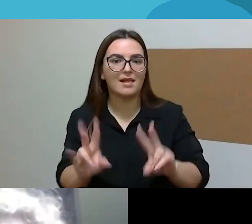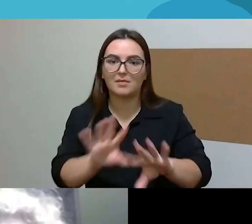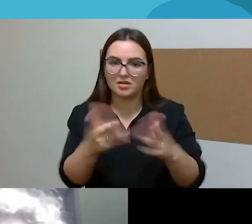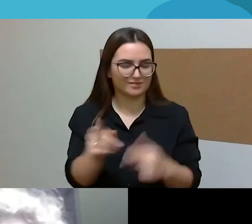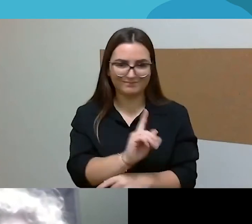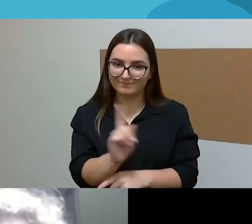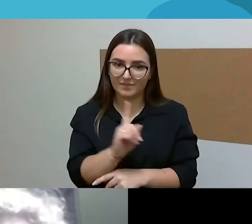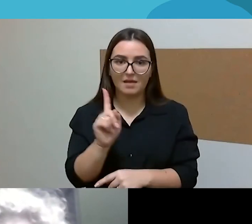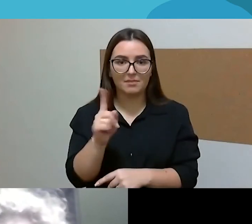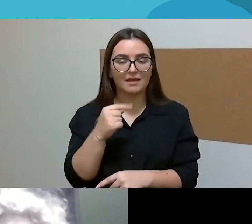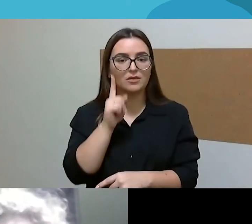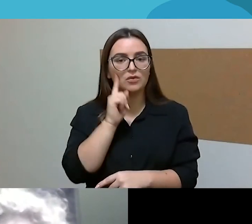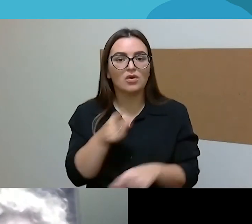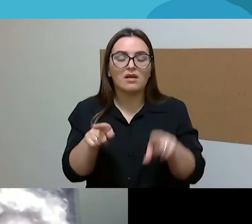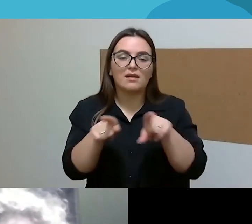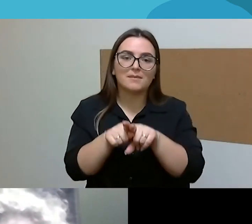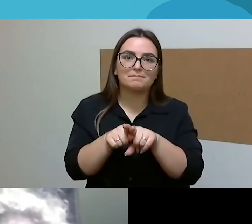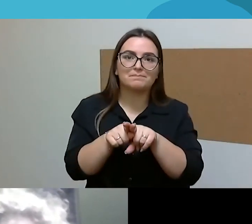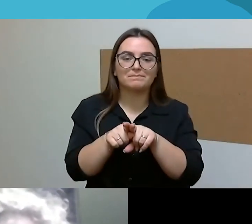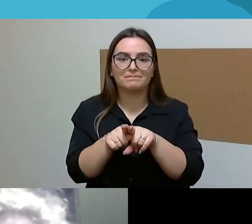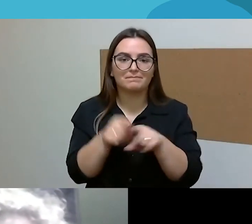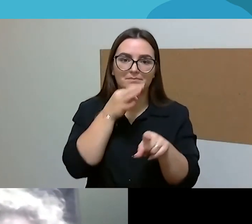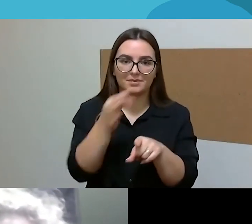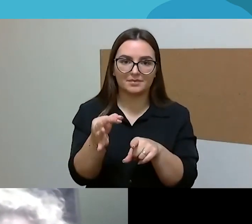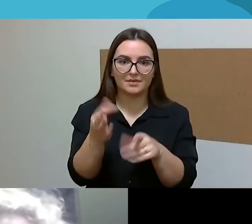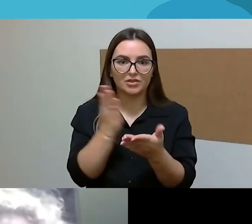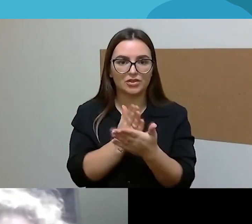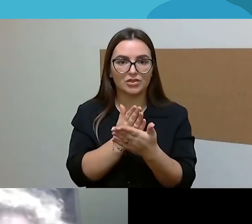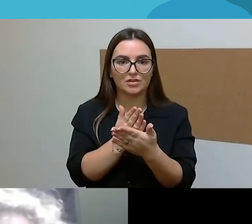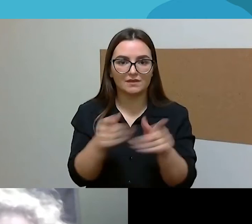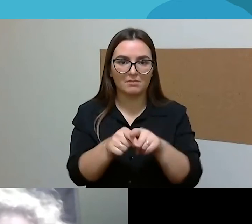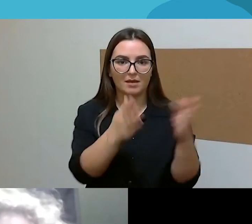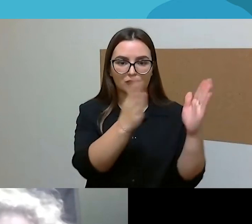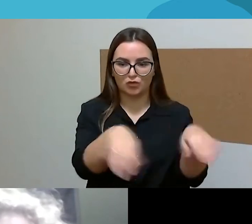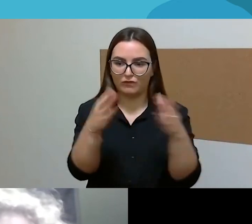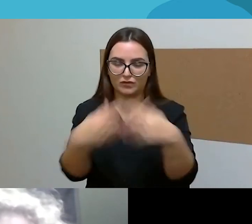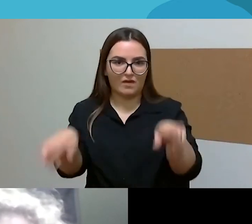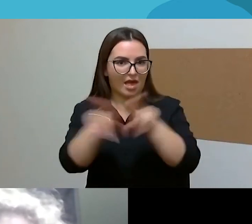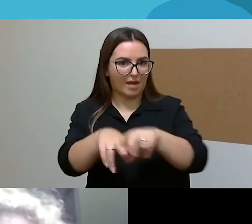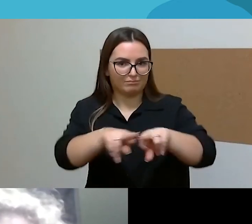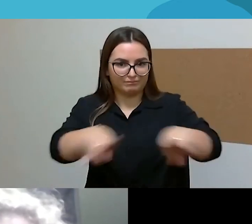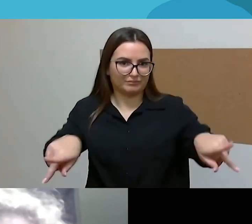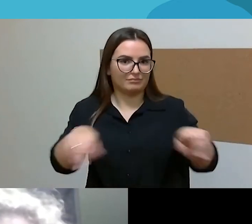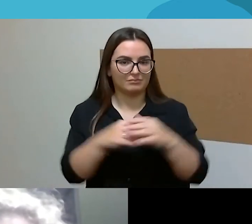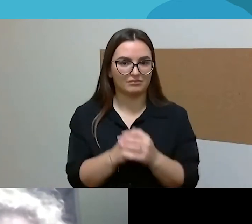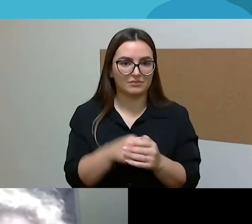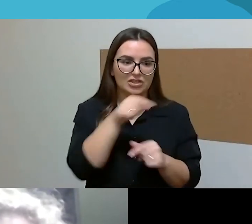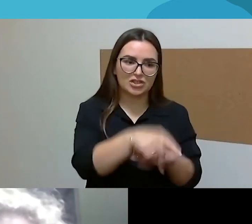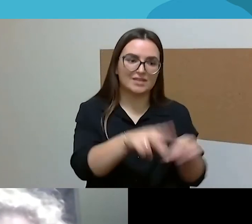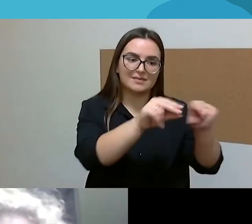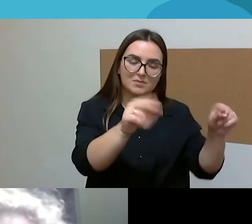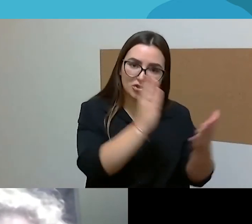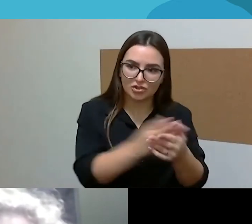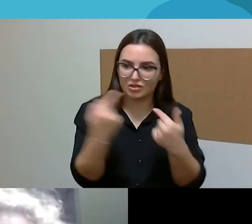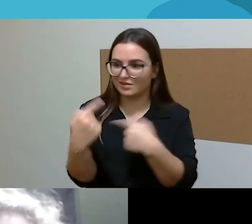vėlgi čia tokio irgi atsiranda kažkokio tokios skirstimos įstoviklas. Tie sėkminges, nie, o tie mažiau sėkmingi ir to tokio